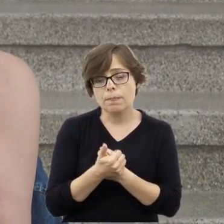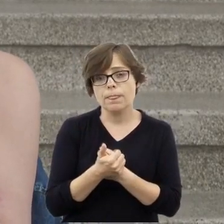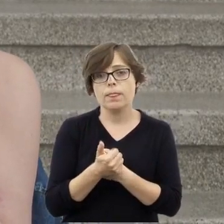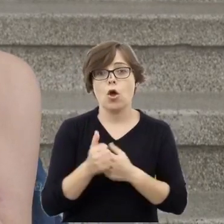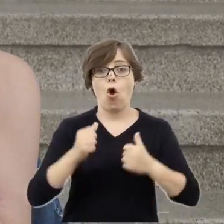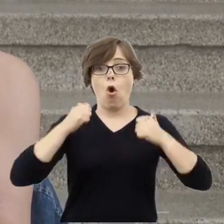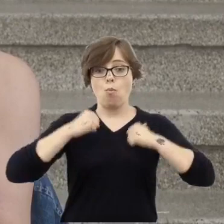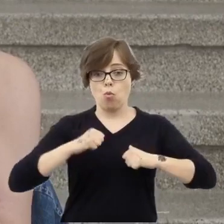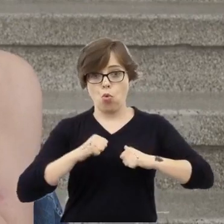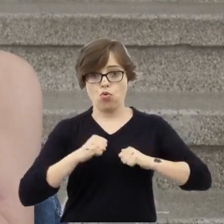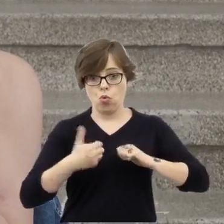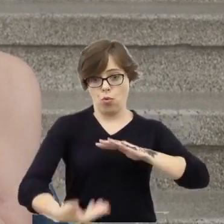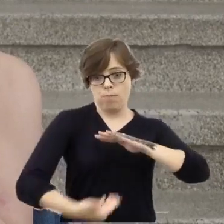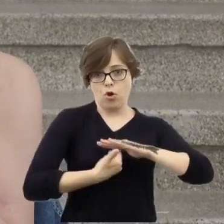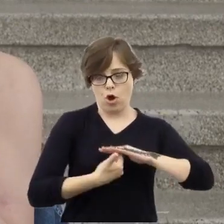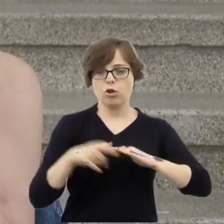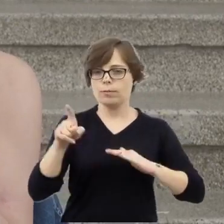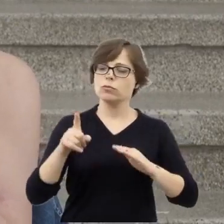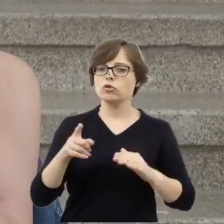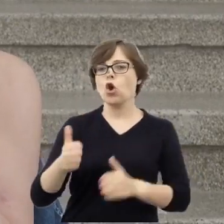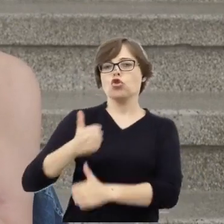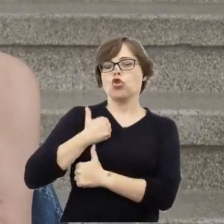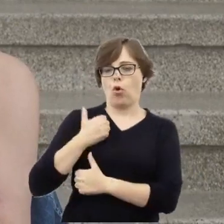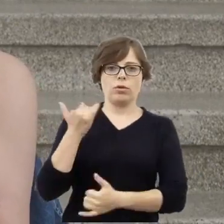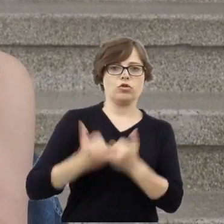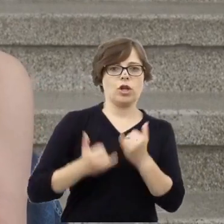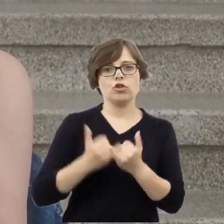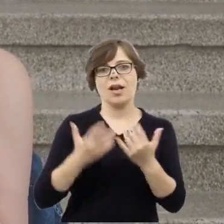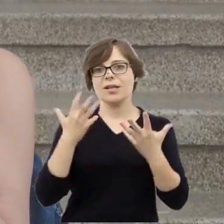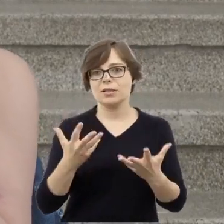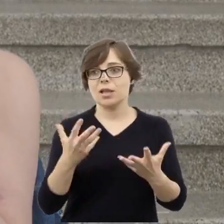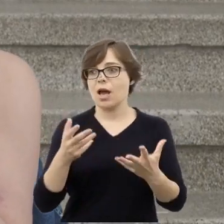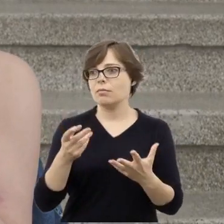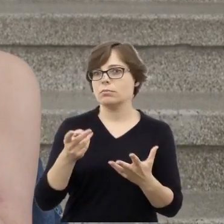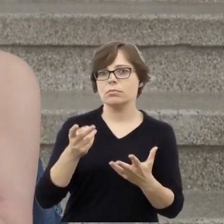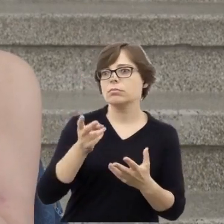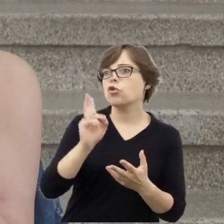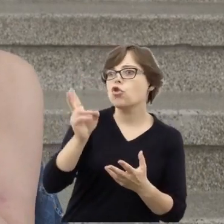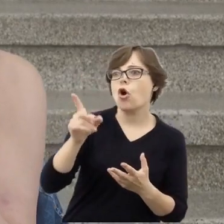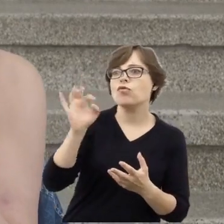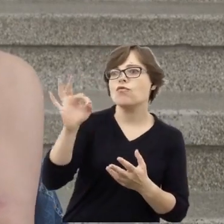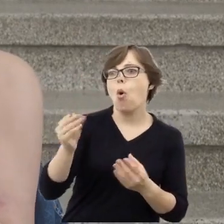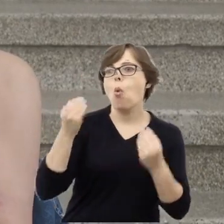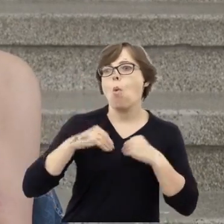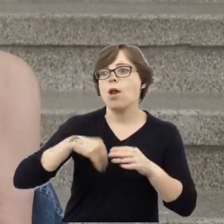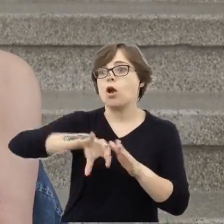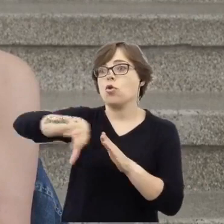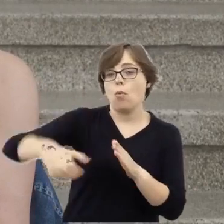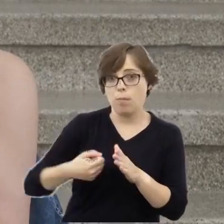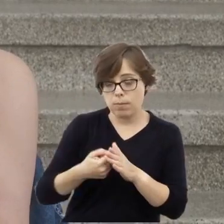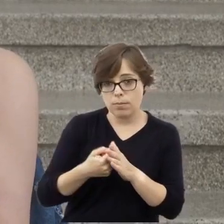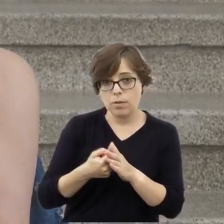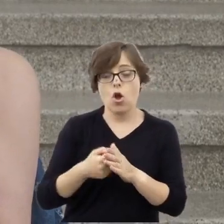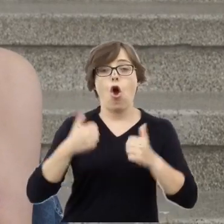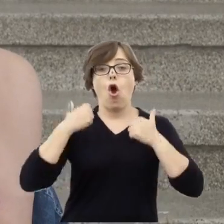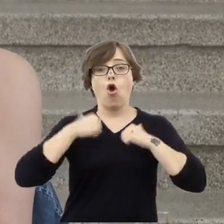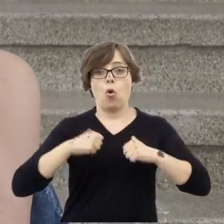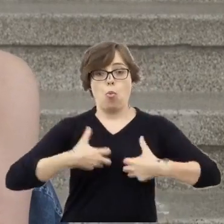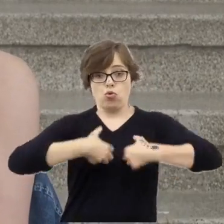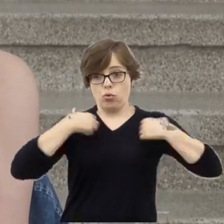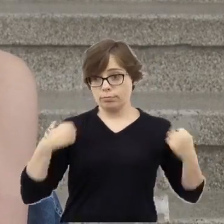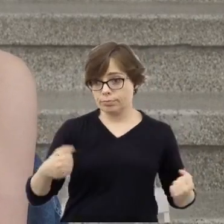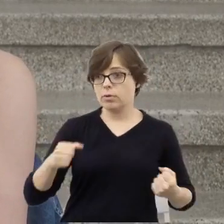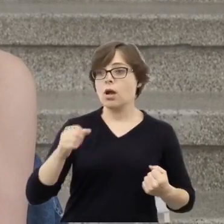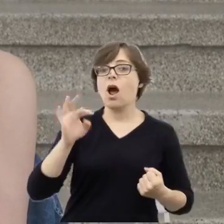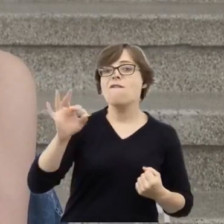mundur żołnierz, który chciał zrabować odzież, nałożył tyle ubrań, ile tylko mógł